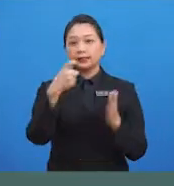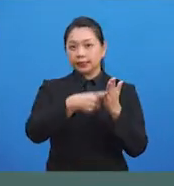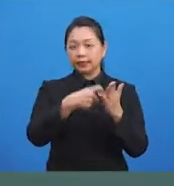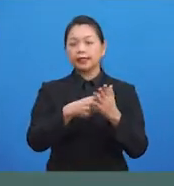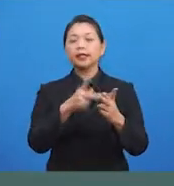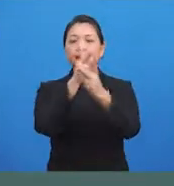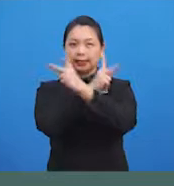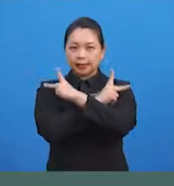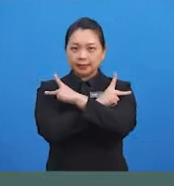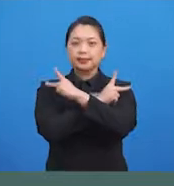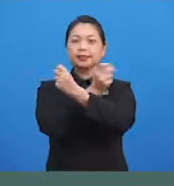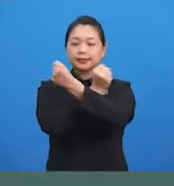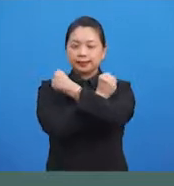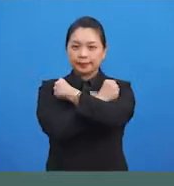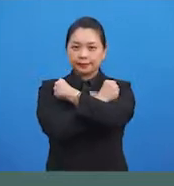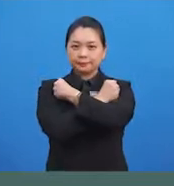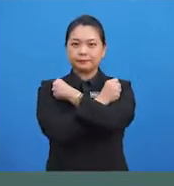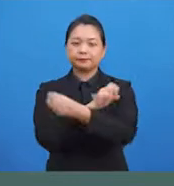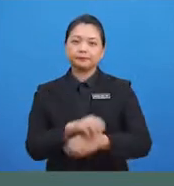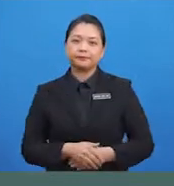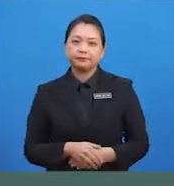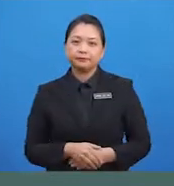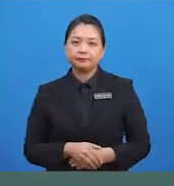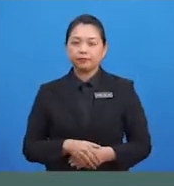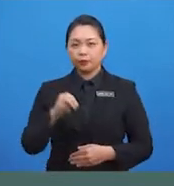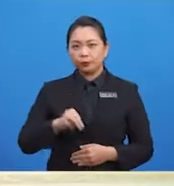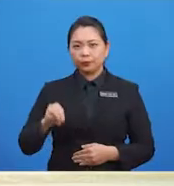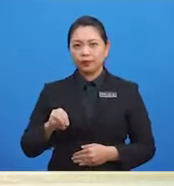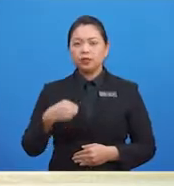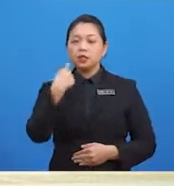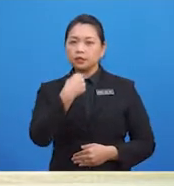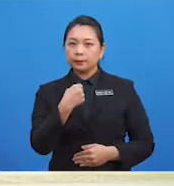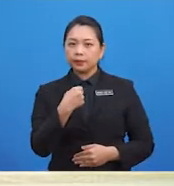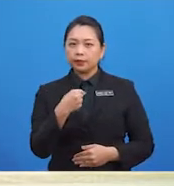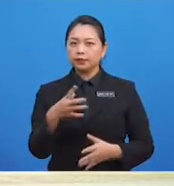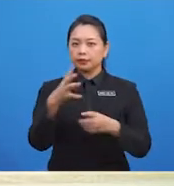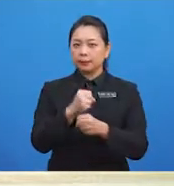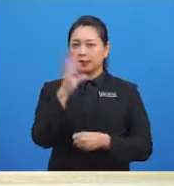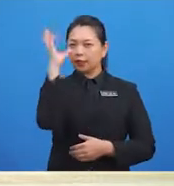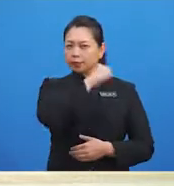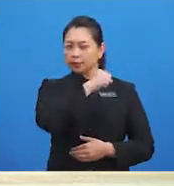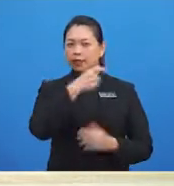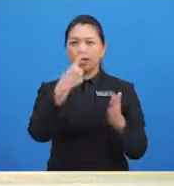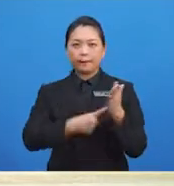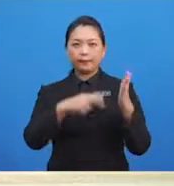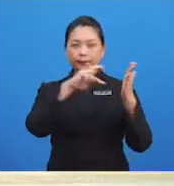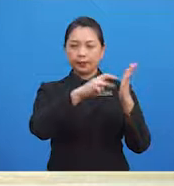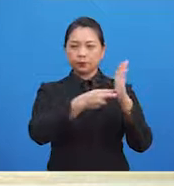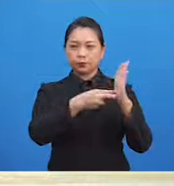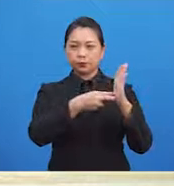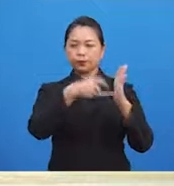maksud nilai kasih sayang? Ya, maksud nilai kasih sayang